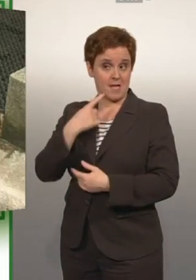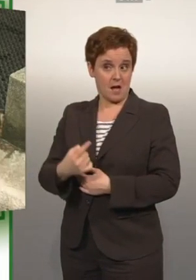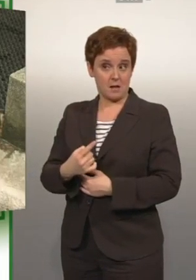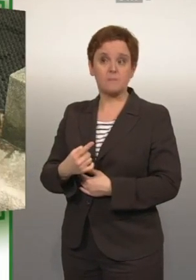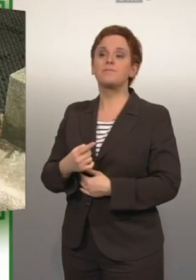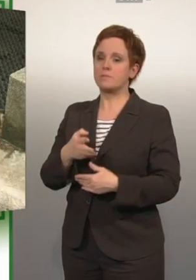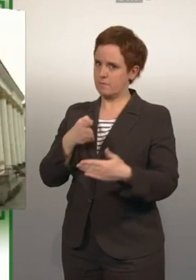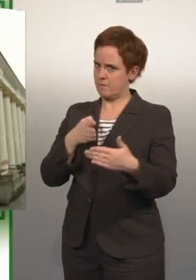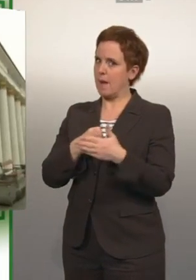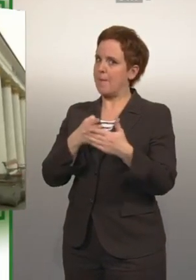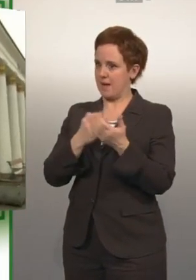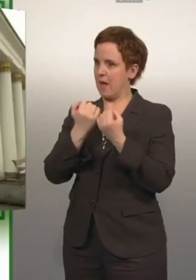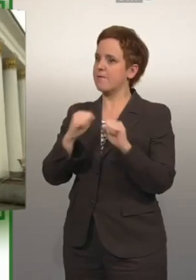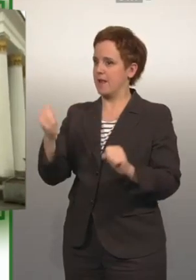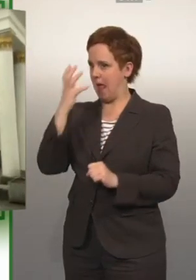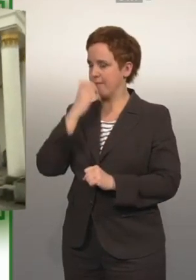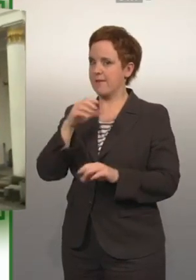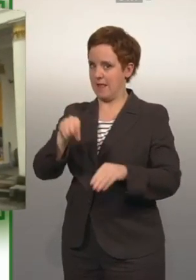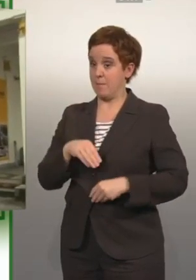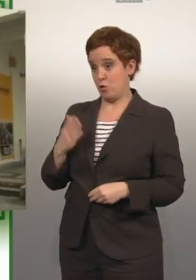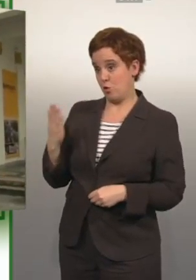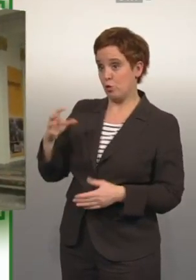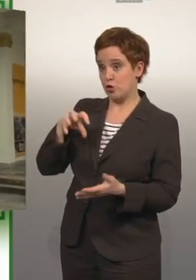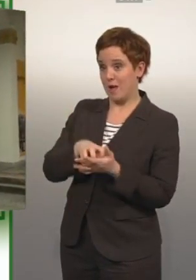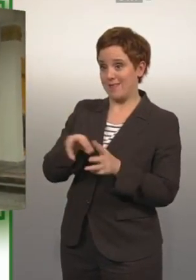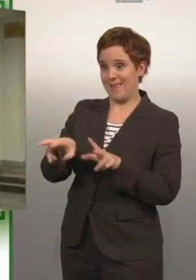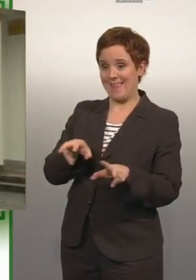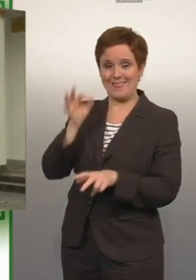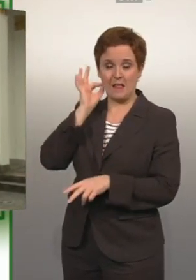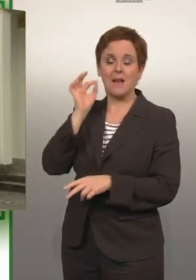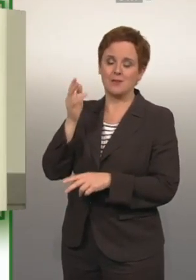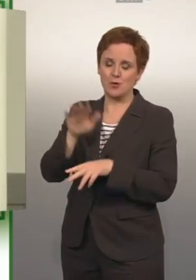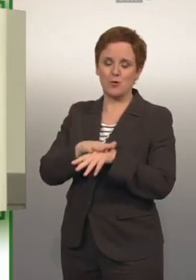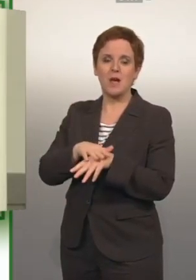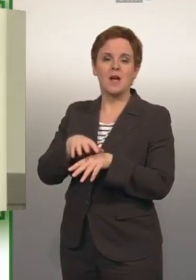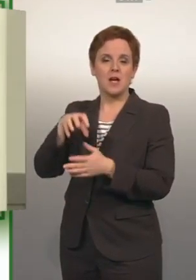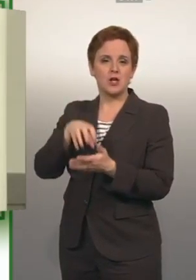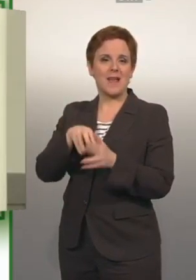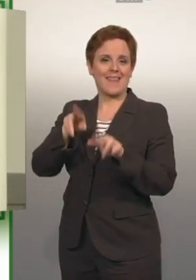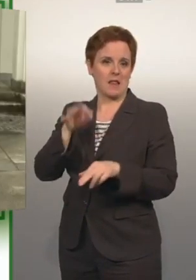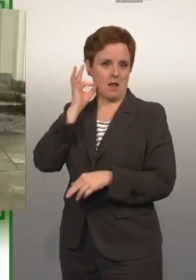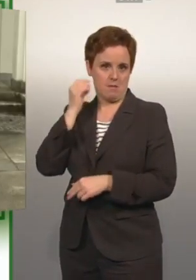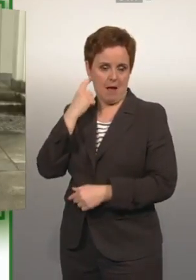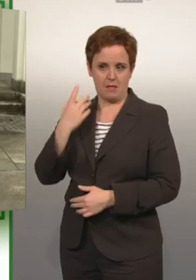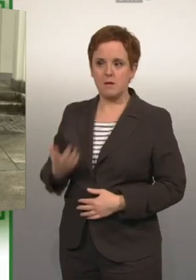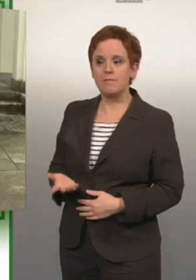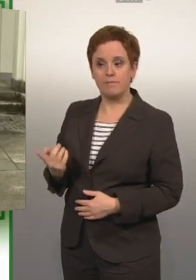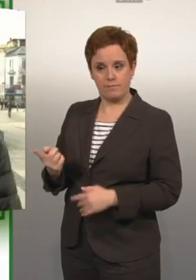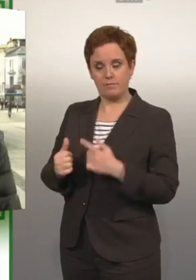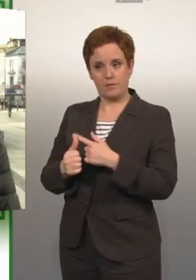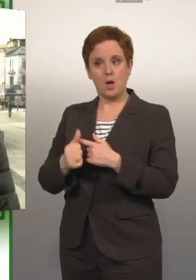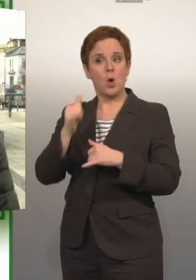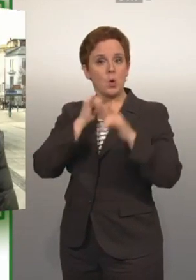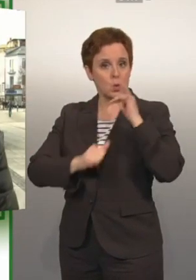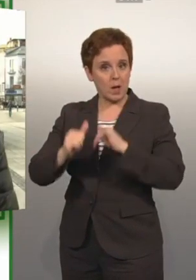Bad Ischl werde Barrierefreiheit sehr ernst genommen, meint die Stadträtin. Wir sind ja nicht nur Tourismusstadt,